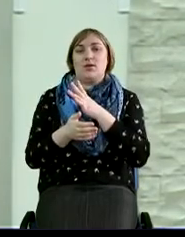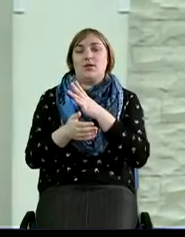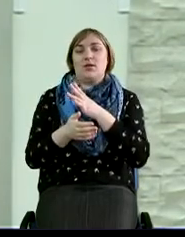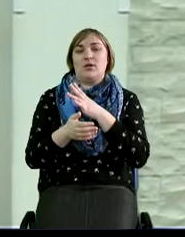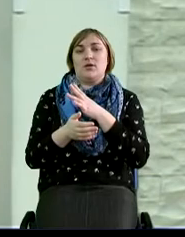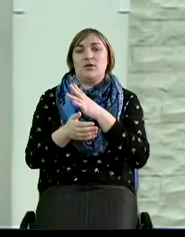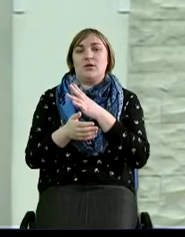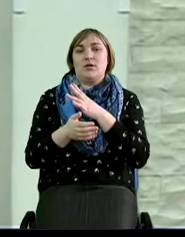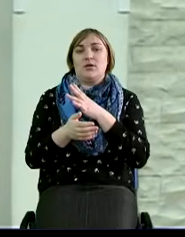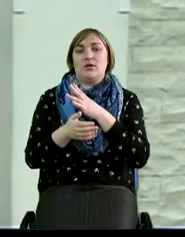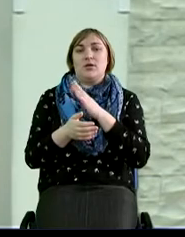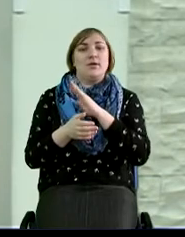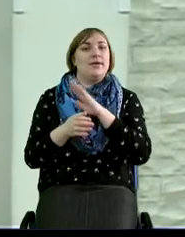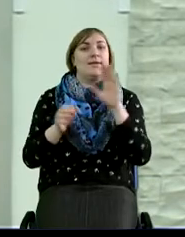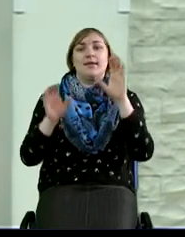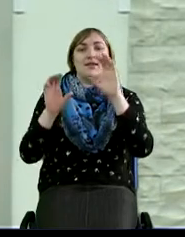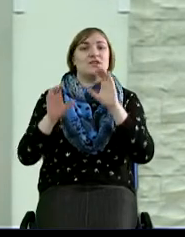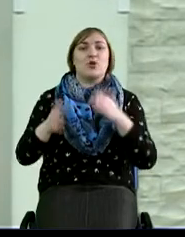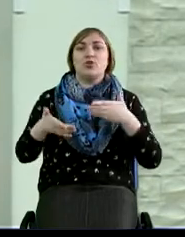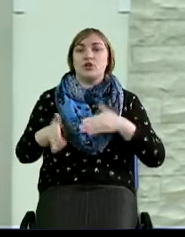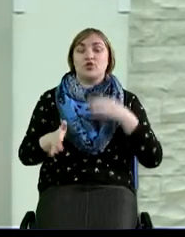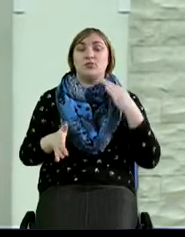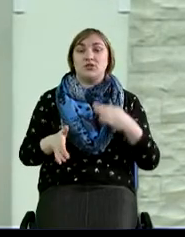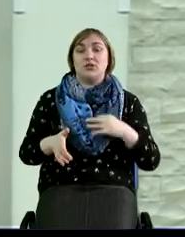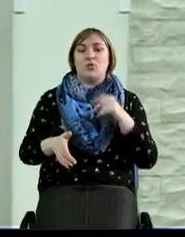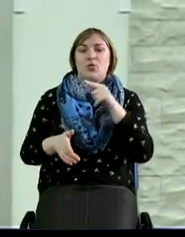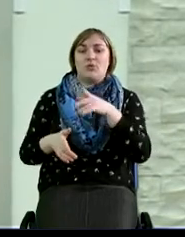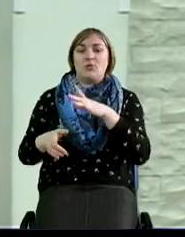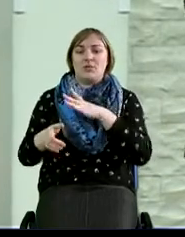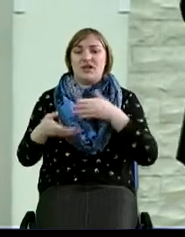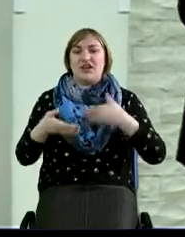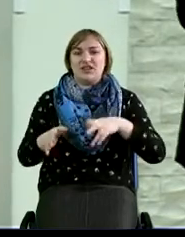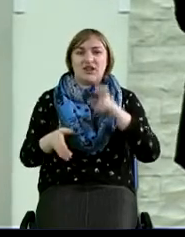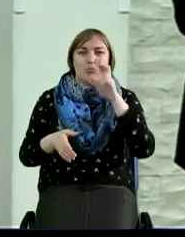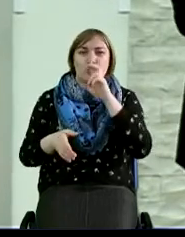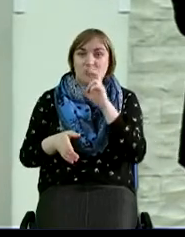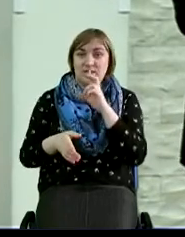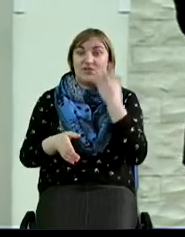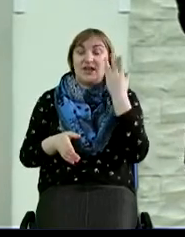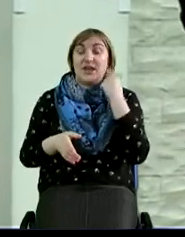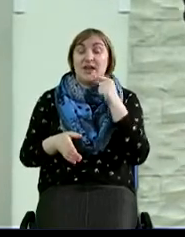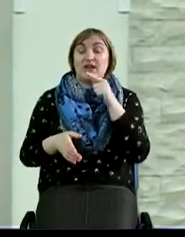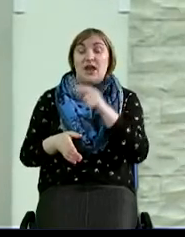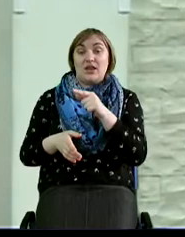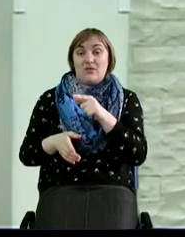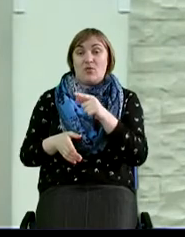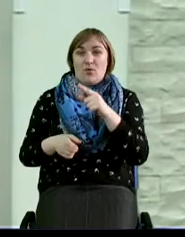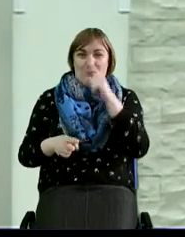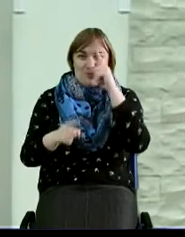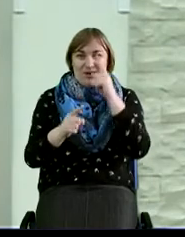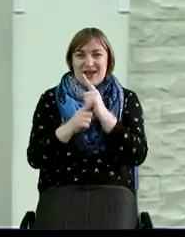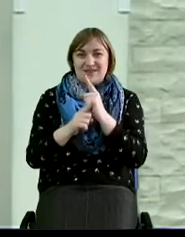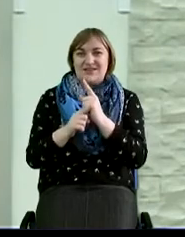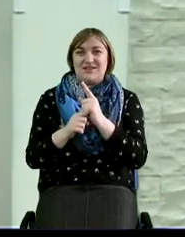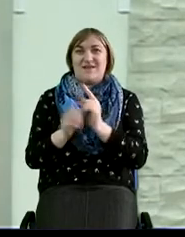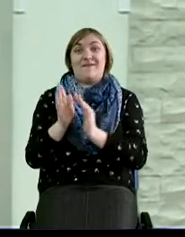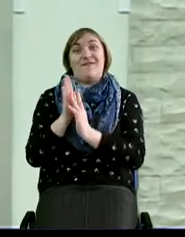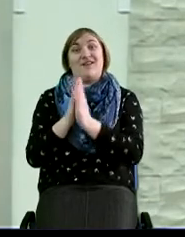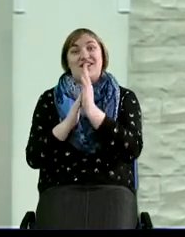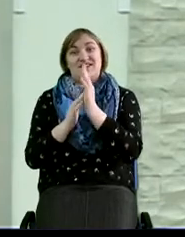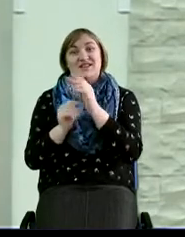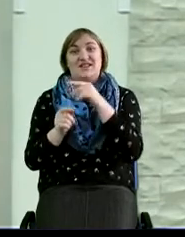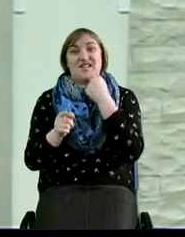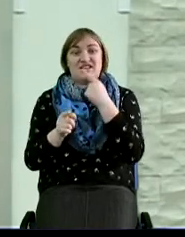законно рожденным сыном, а он был от блудницы. И когда его братья выросли, они сказали,